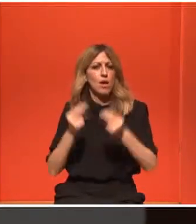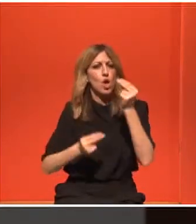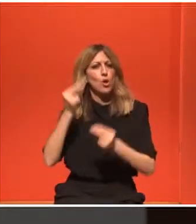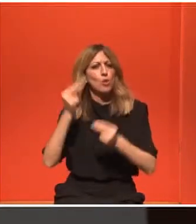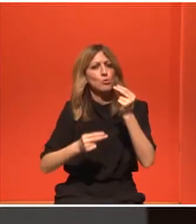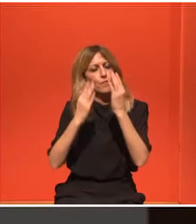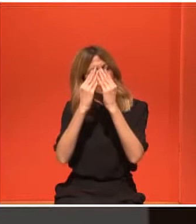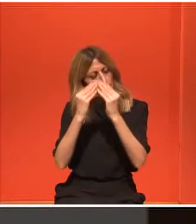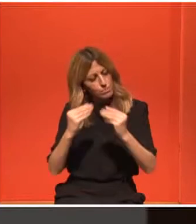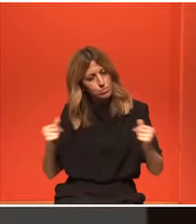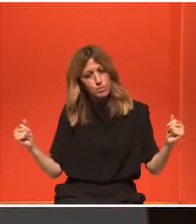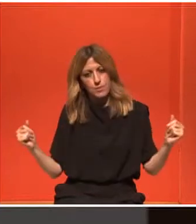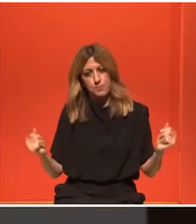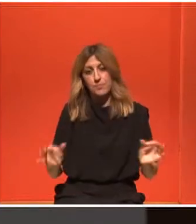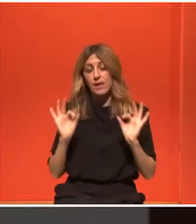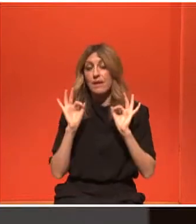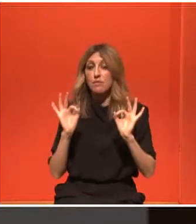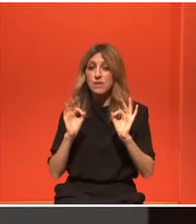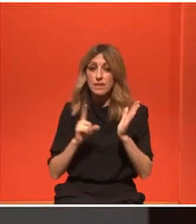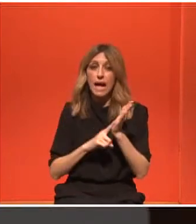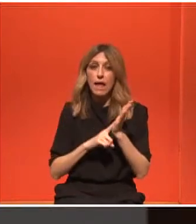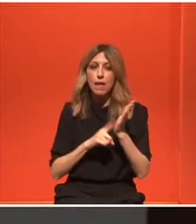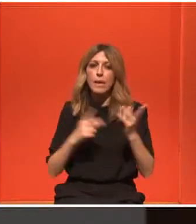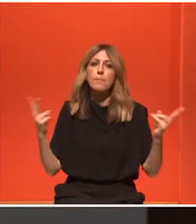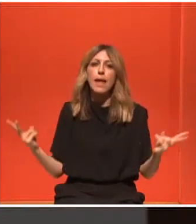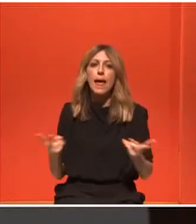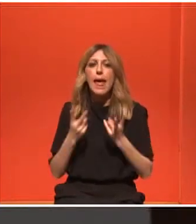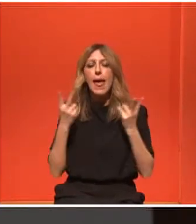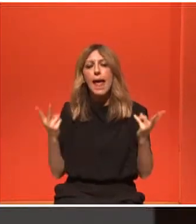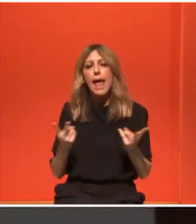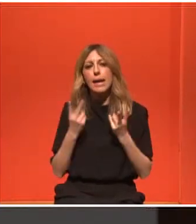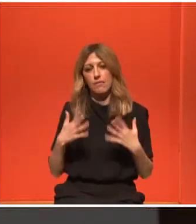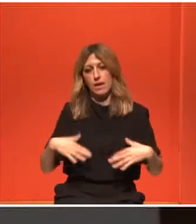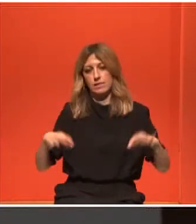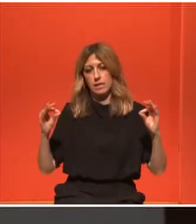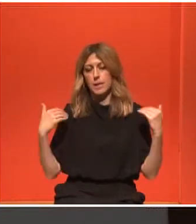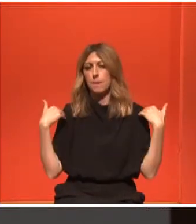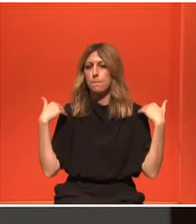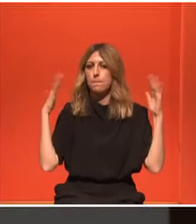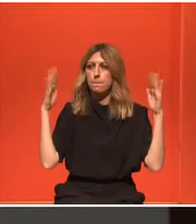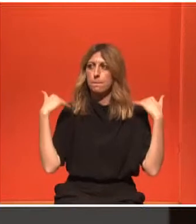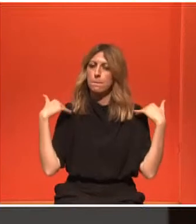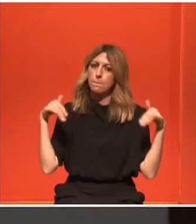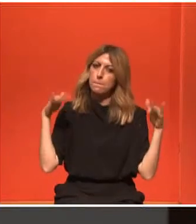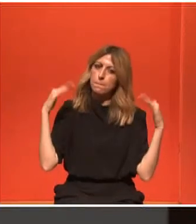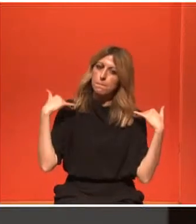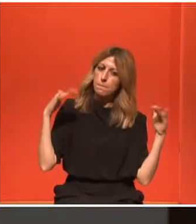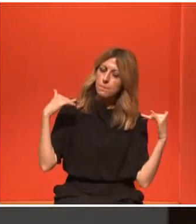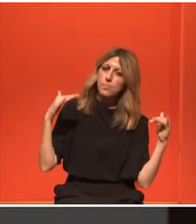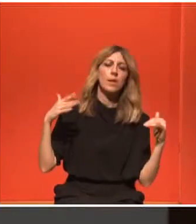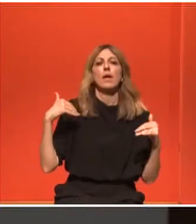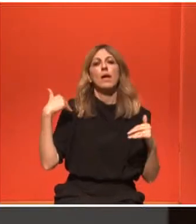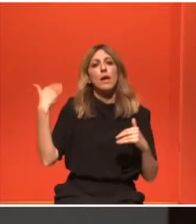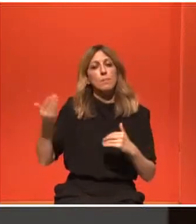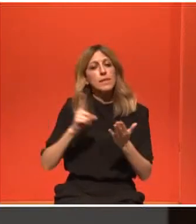Σαφέστατα, να συζητήσουμε ότι πρέπει να υπάρχει ήπια ένταση, να ξεκινήσει μετά από ένα καλό κλινικό έλεγχο, ένα ιστορικό,